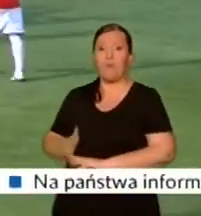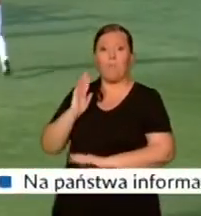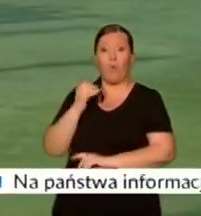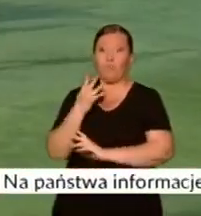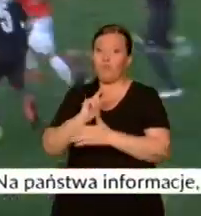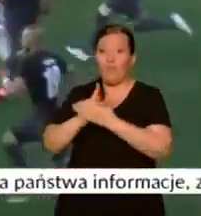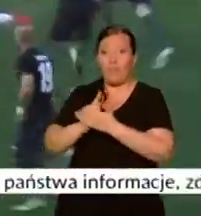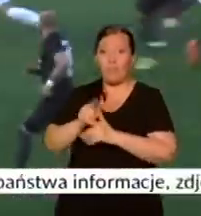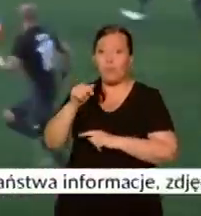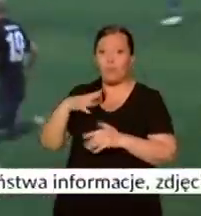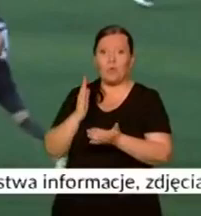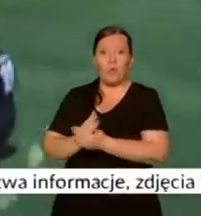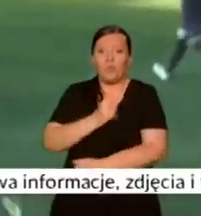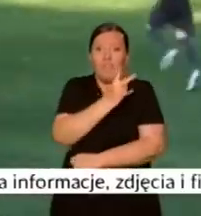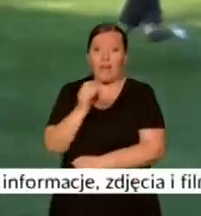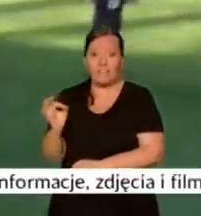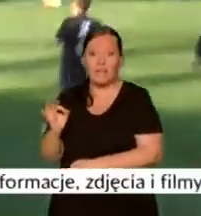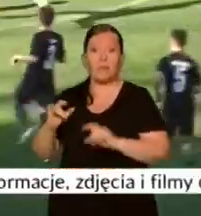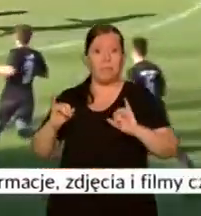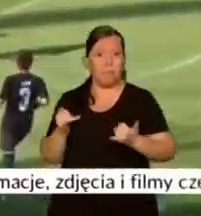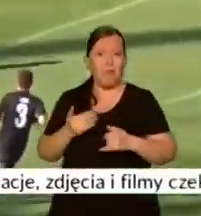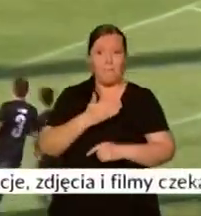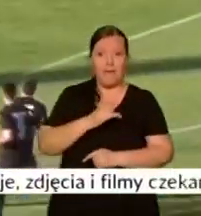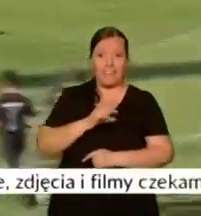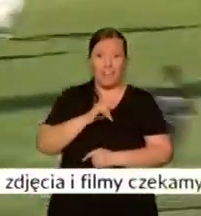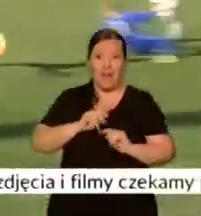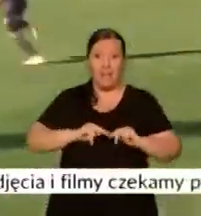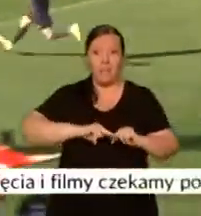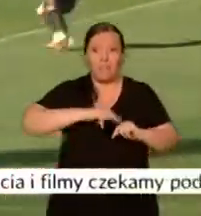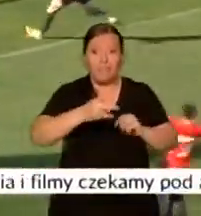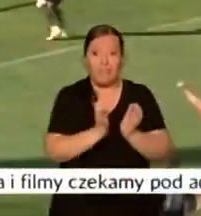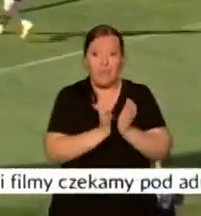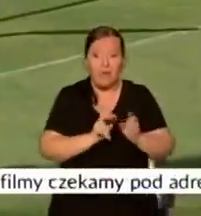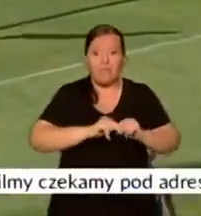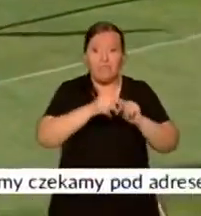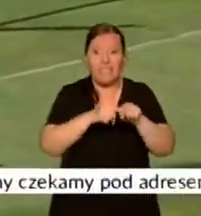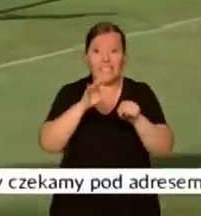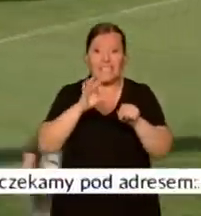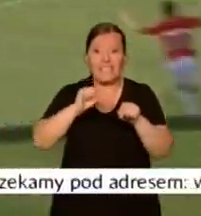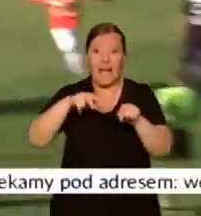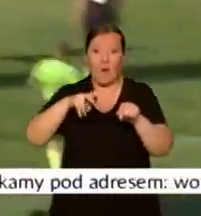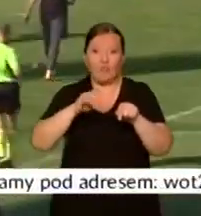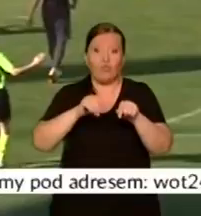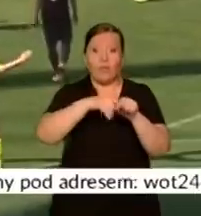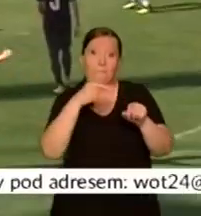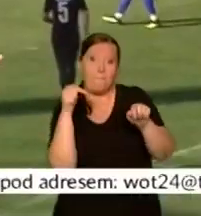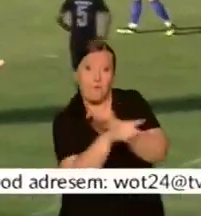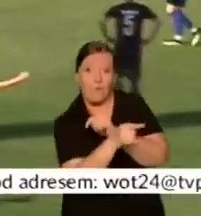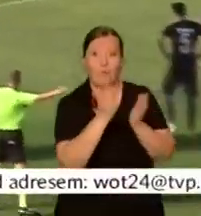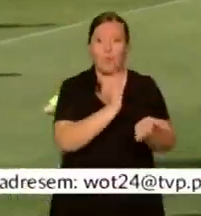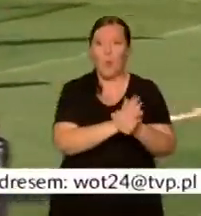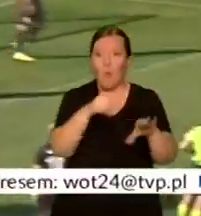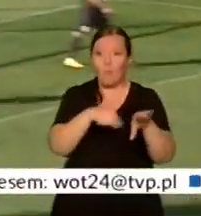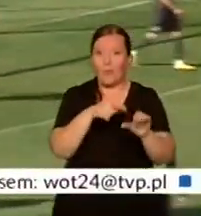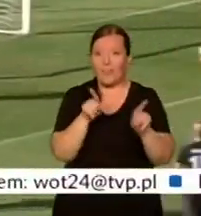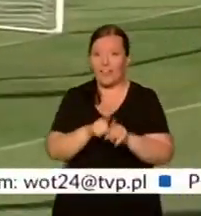Cztery minuty później było 2 do 0. Piotr Maślanka dograł do wychodzącego sam na sam Sałczka, który sprytną podcinką podwyższył wynik